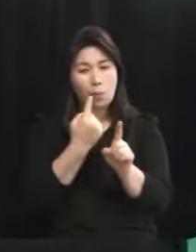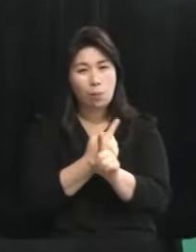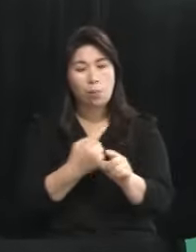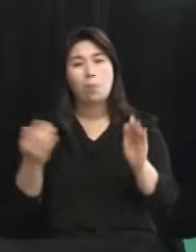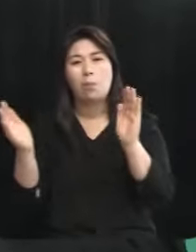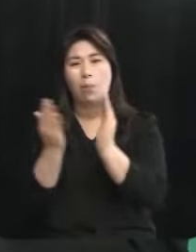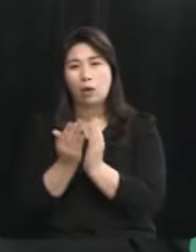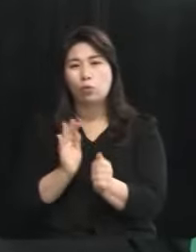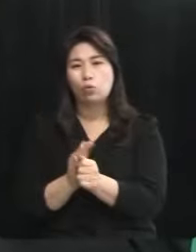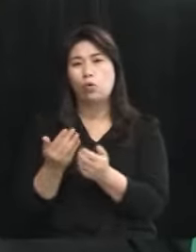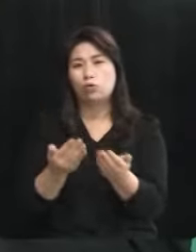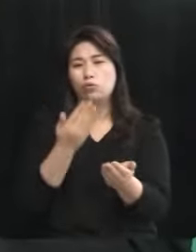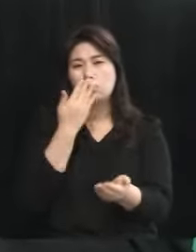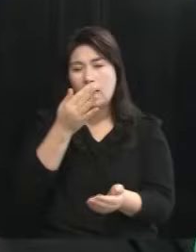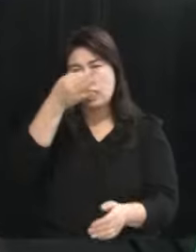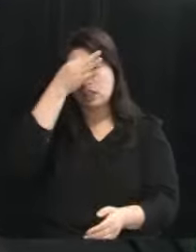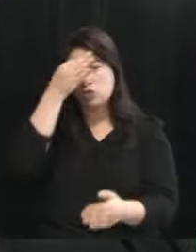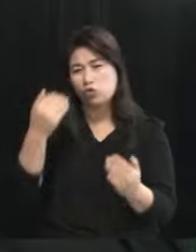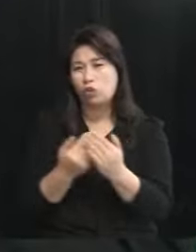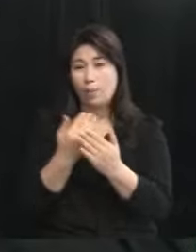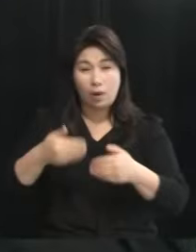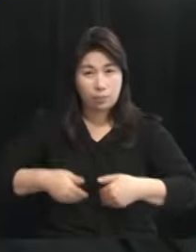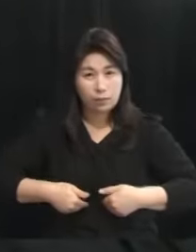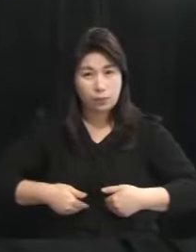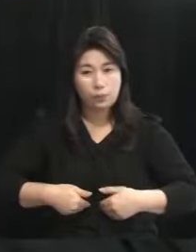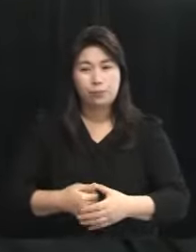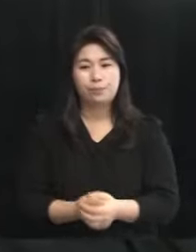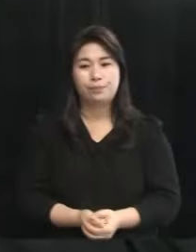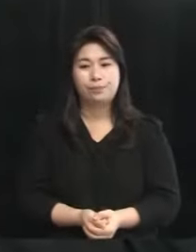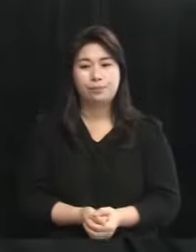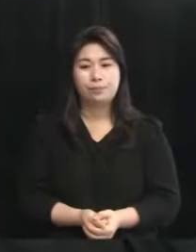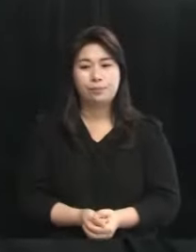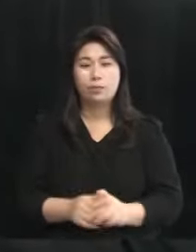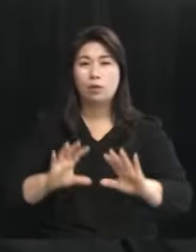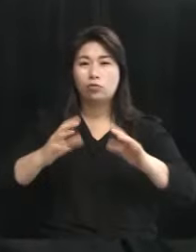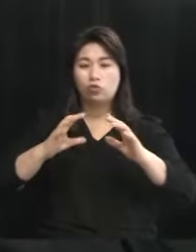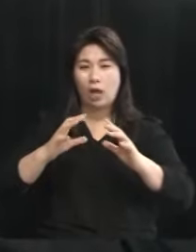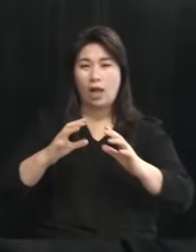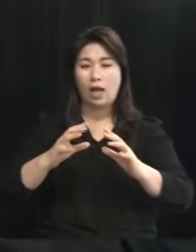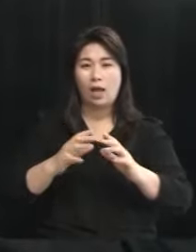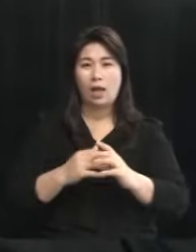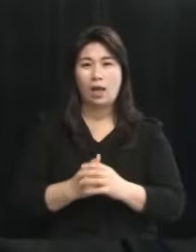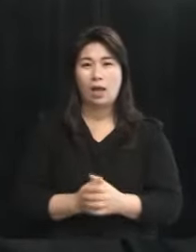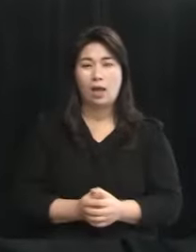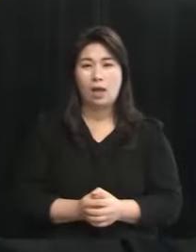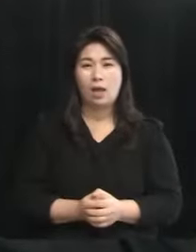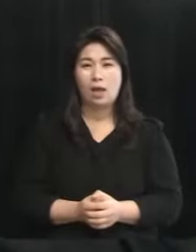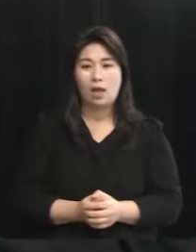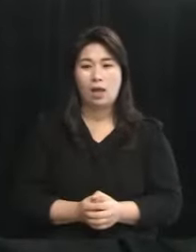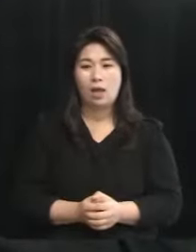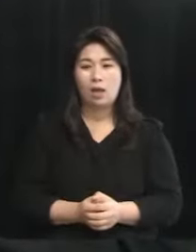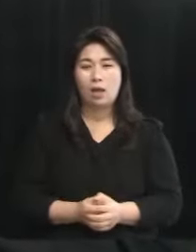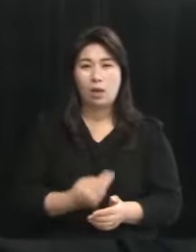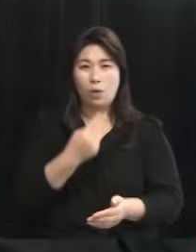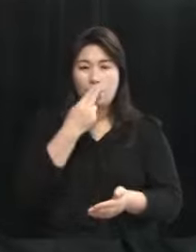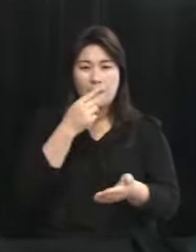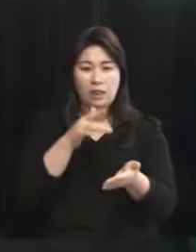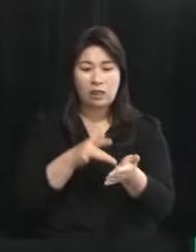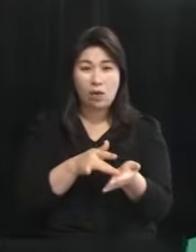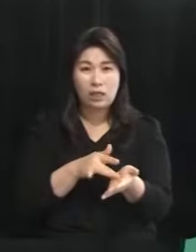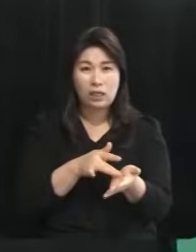그것을 도와줄 수 있는 기술 개발을 해야 됩니다 우리 국가 배터리가 되게